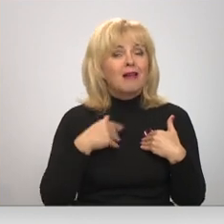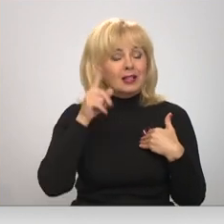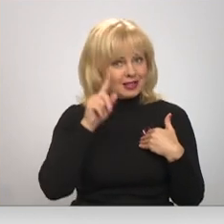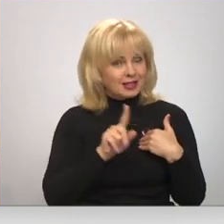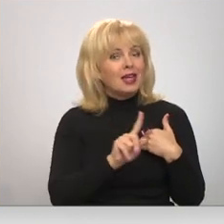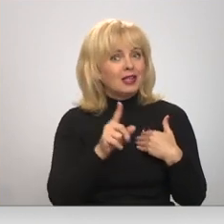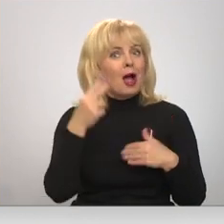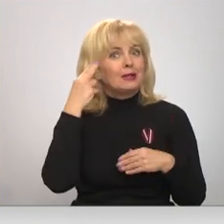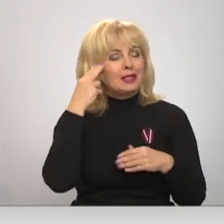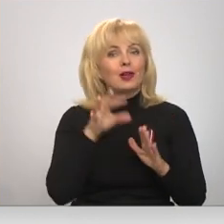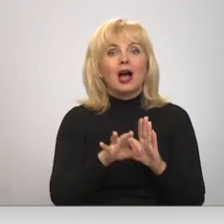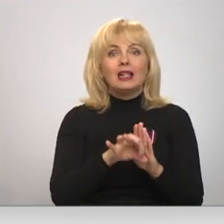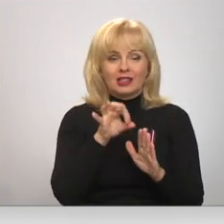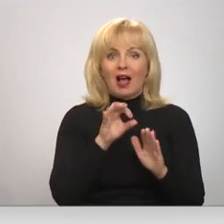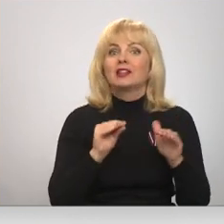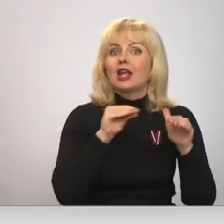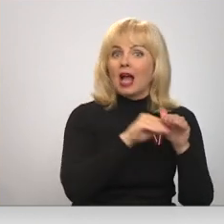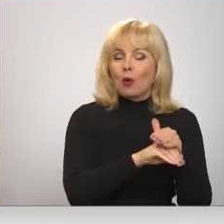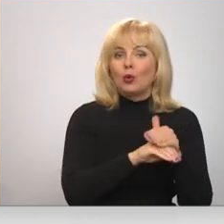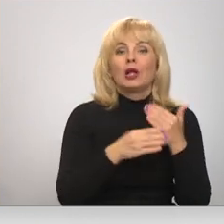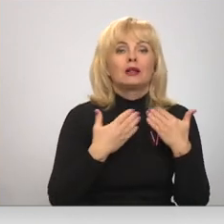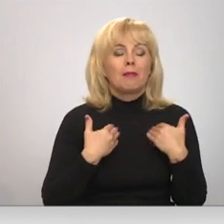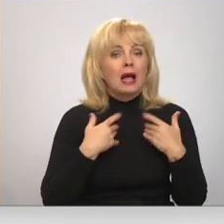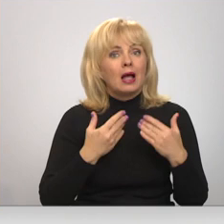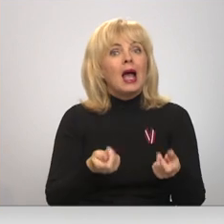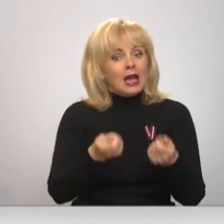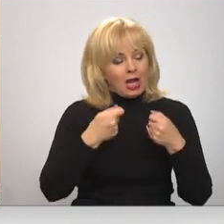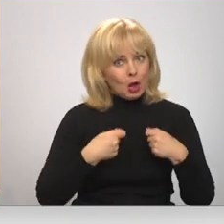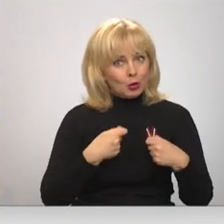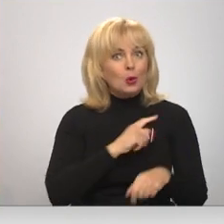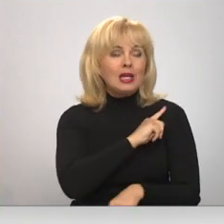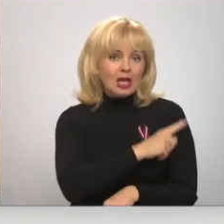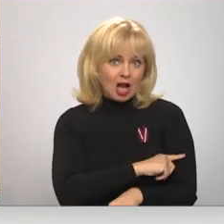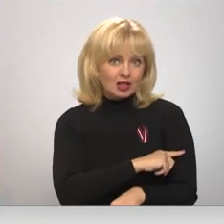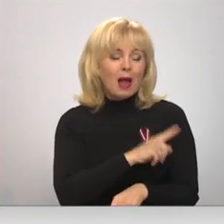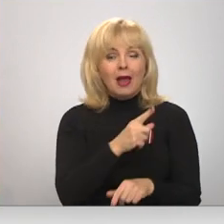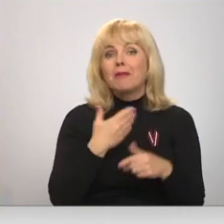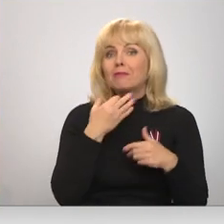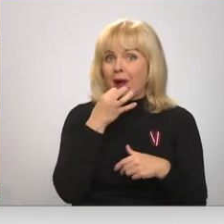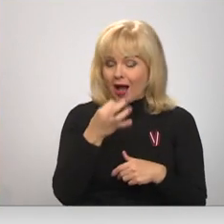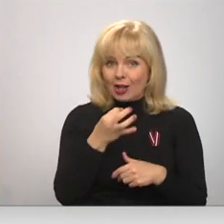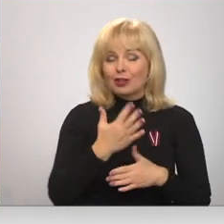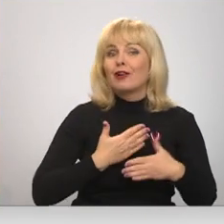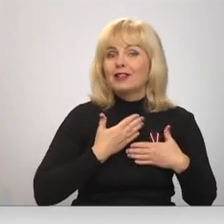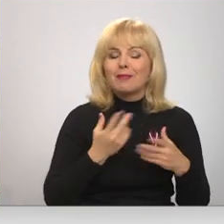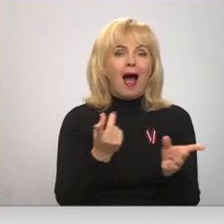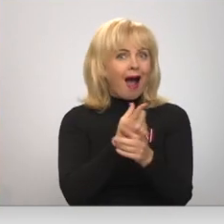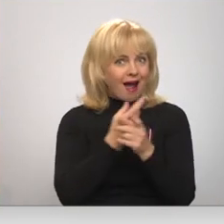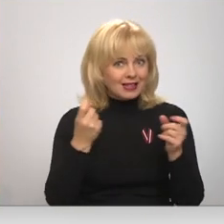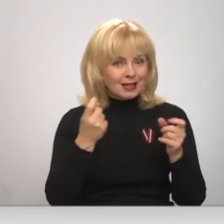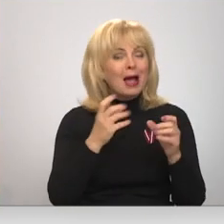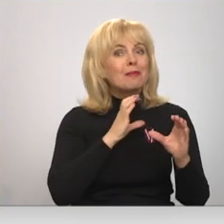rīsku, bet tomēr izvēlēs ieguldīt mani un iedūt mani iespēju. Uz nobeigumu pateikšu savu vismiļāku atziņu par